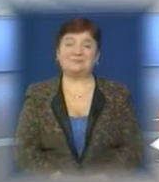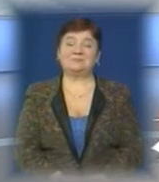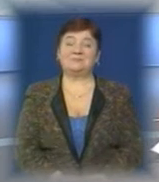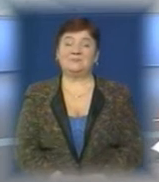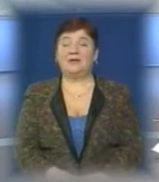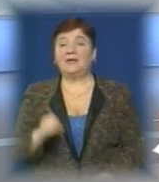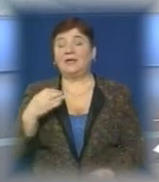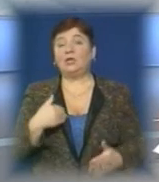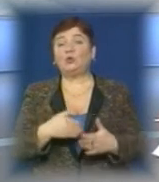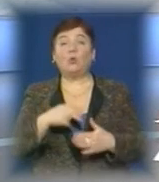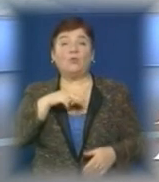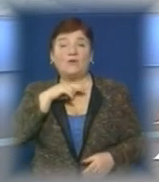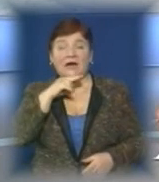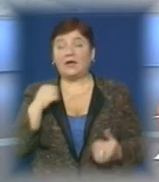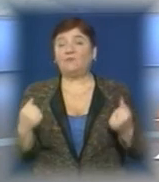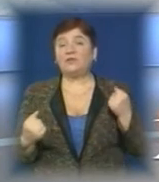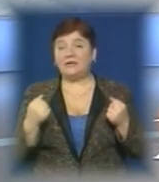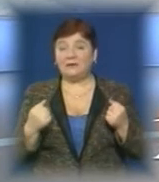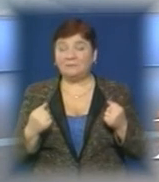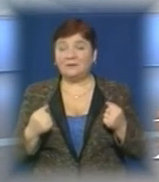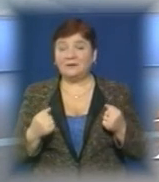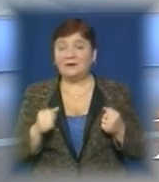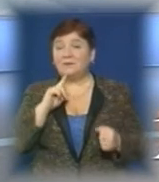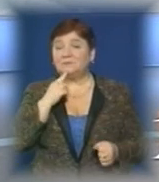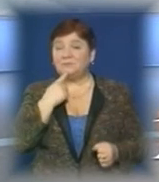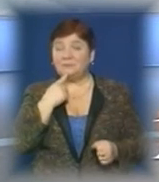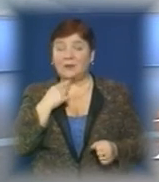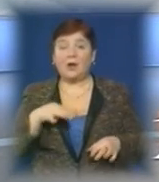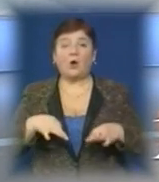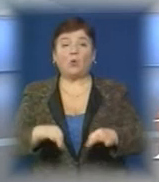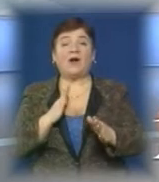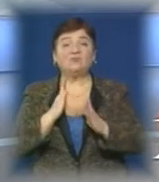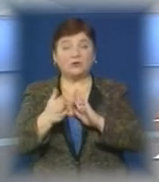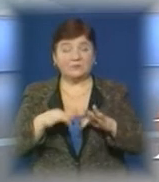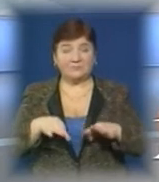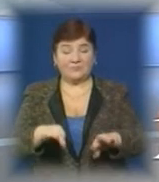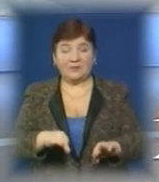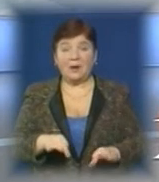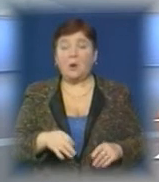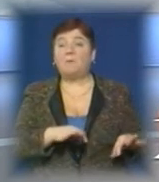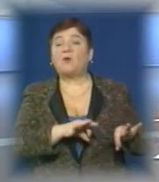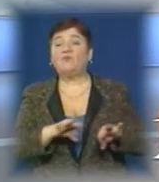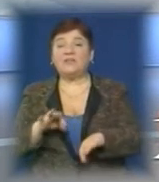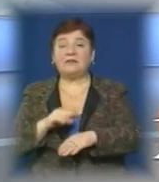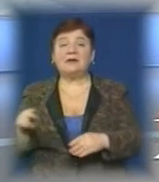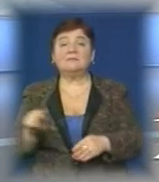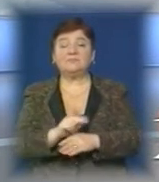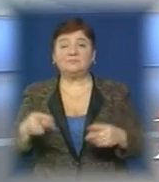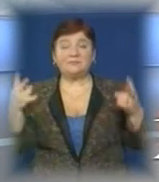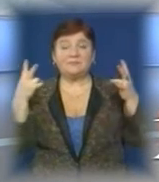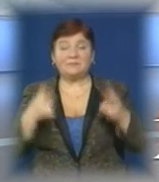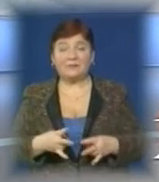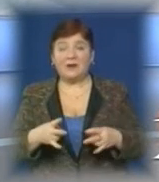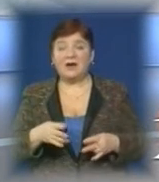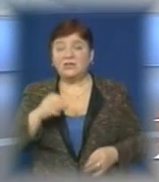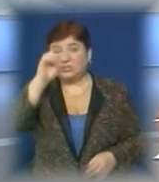І до уваги водіїв, в мікрорайоні шахта ускладнено рух автотранспорту. Працівники Ужгородського водоканалу проводять аварійні роботи на перехресті